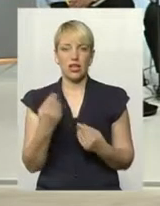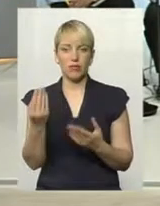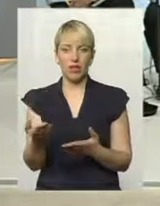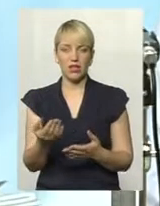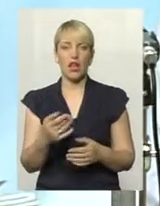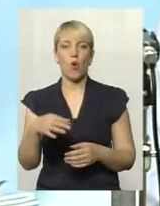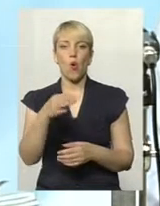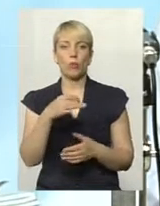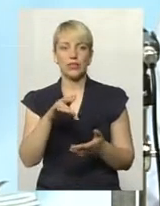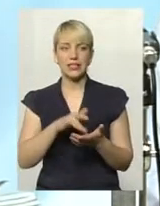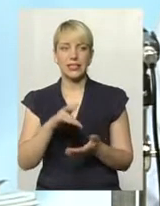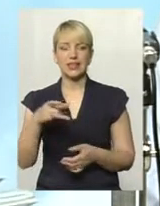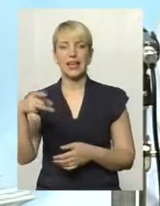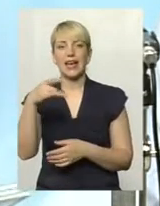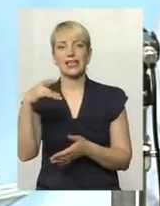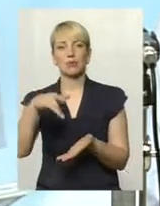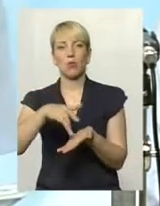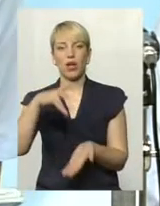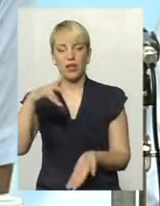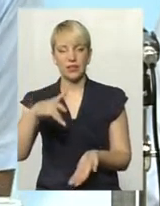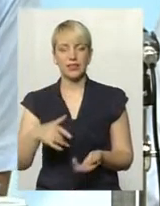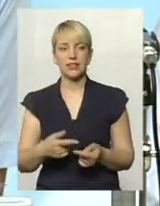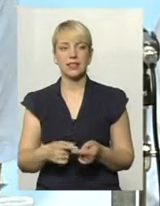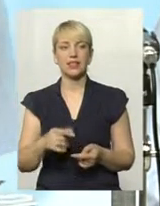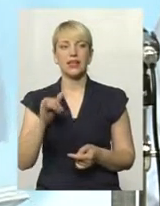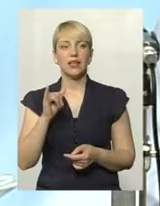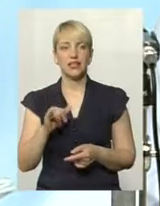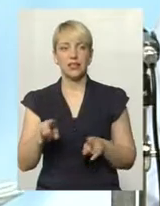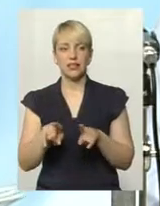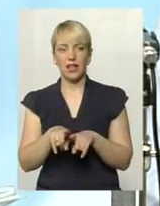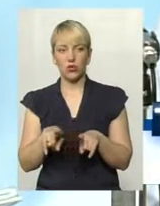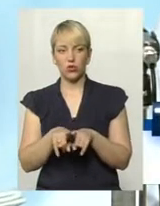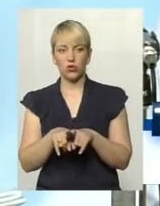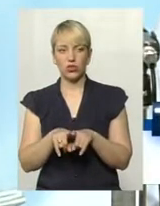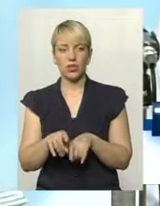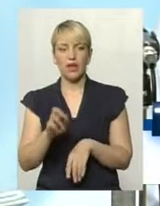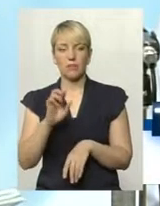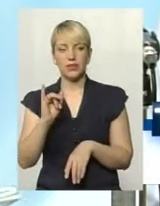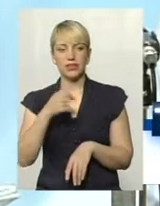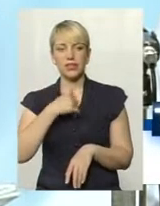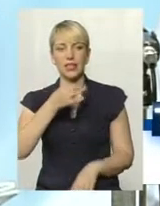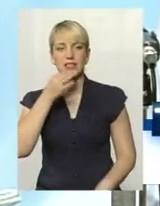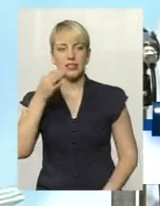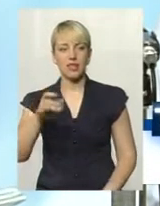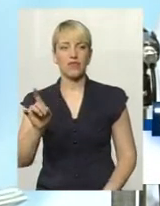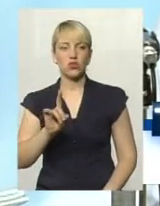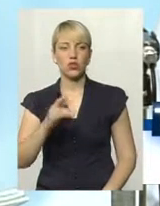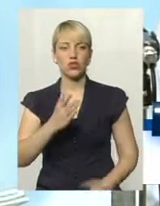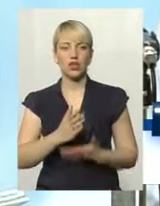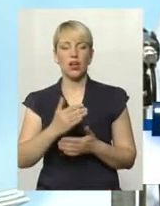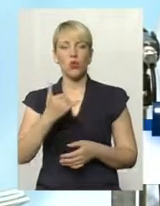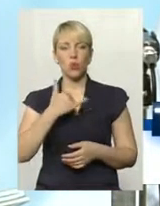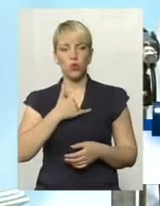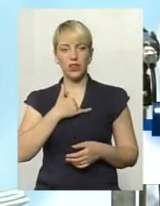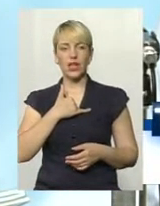республіканський центр. Також, я би сказав, що є в нас в селах і